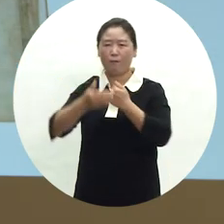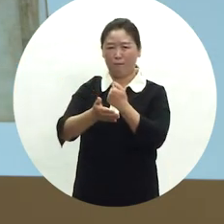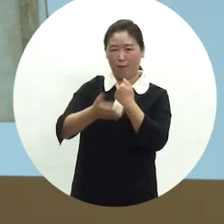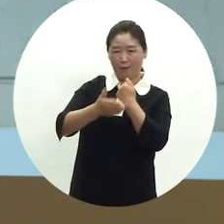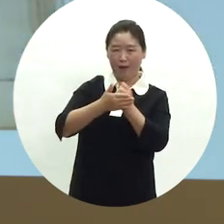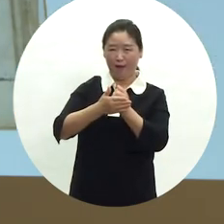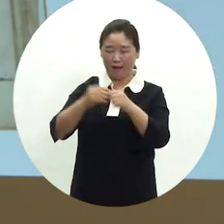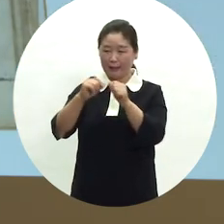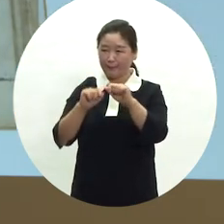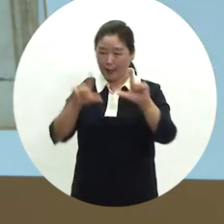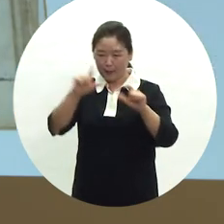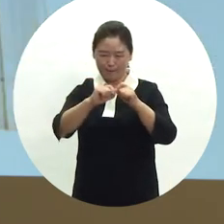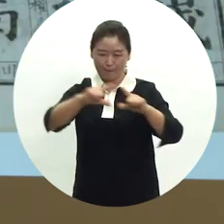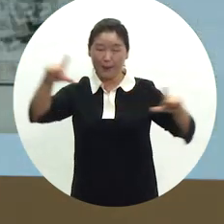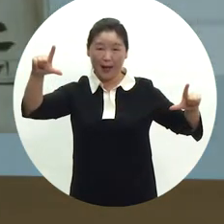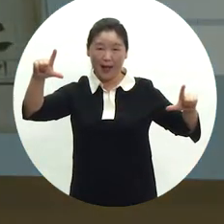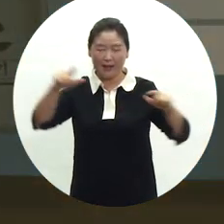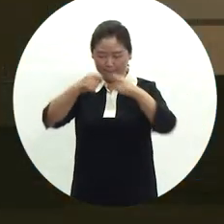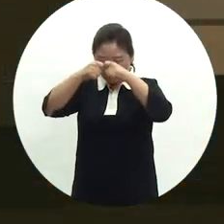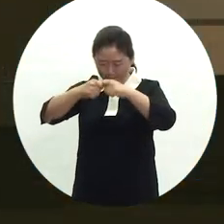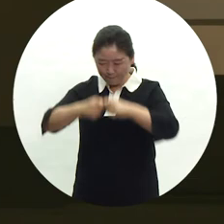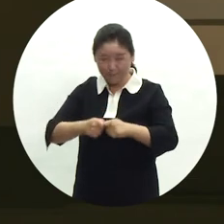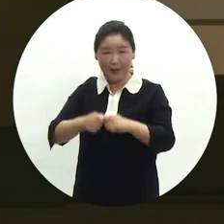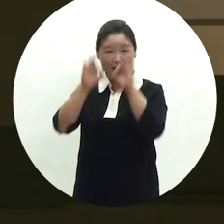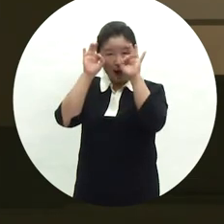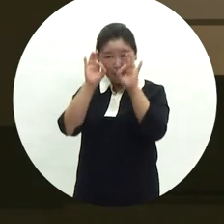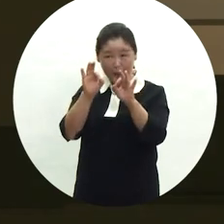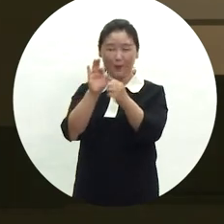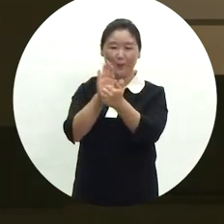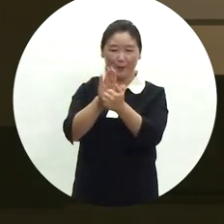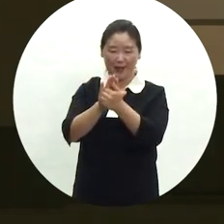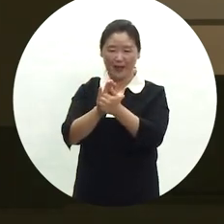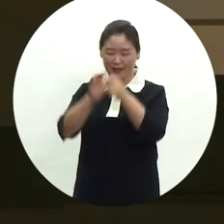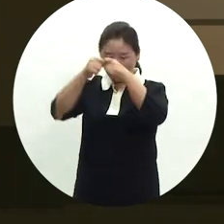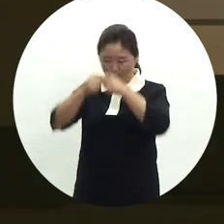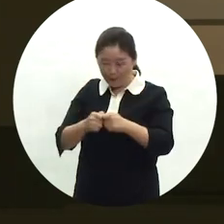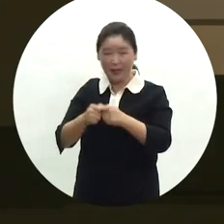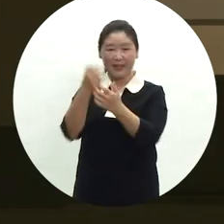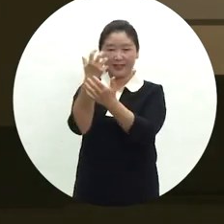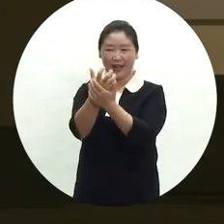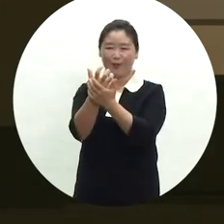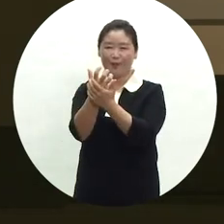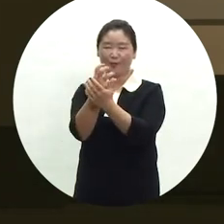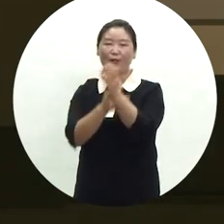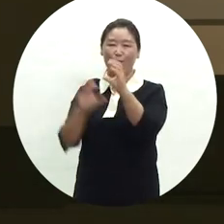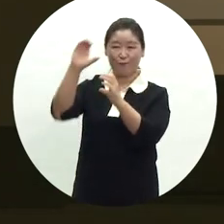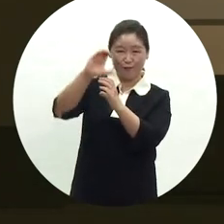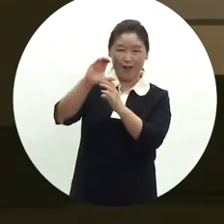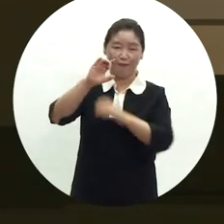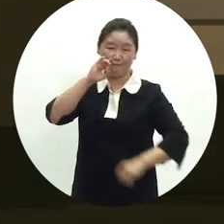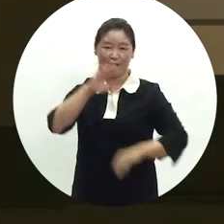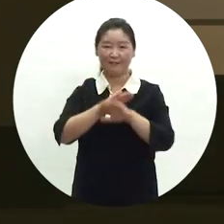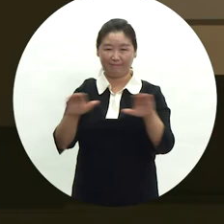이미지를 확대하여 전시품을 상세히 볼 수 있도록 하는 등 세부 자료를 추가하여 궁금증을 해소할 수